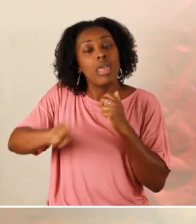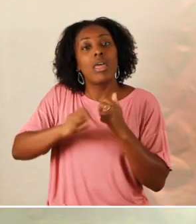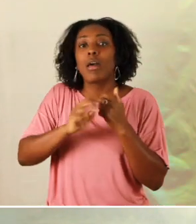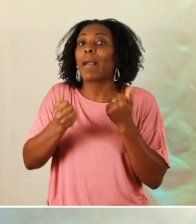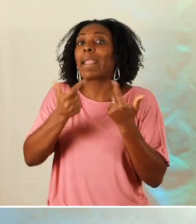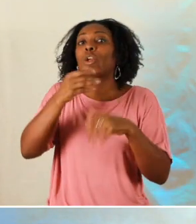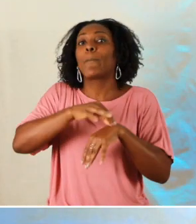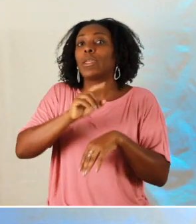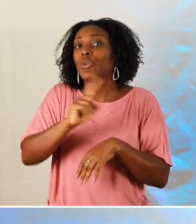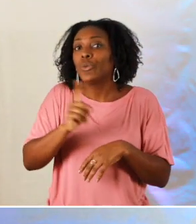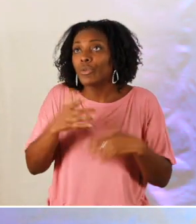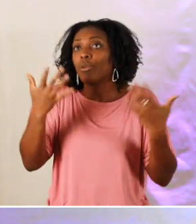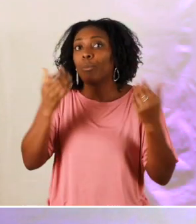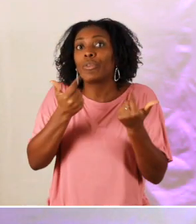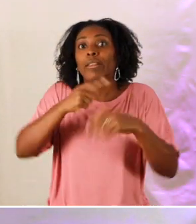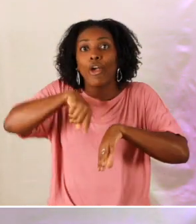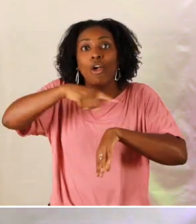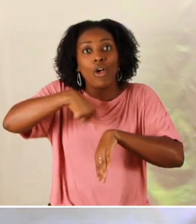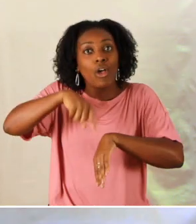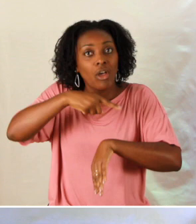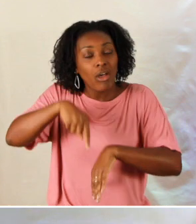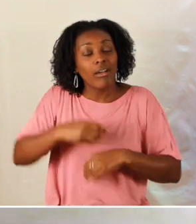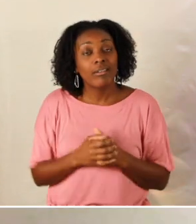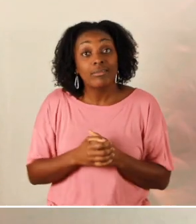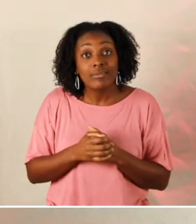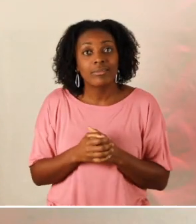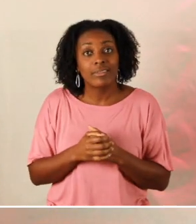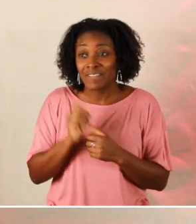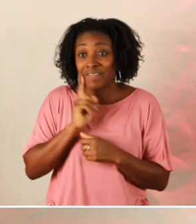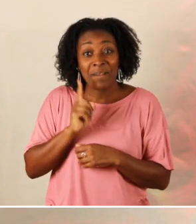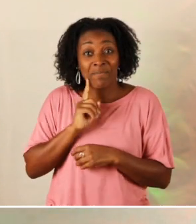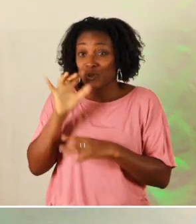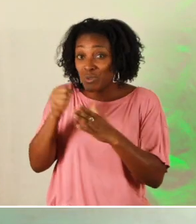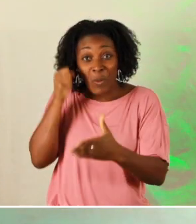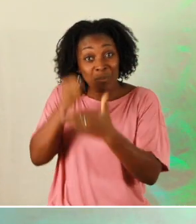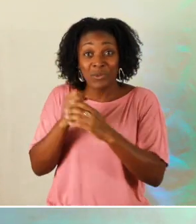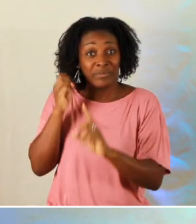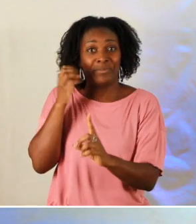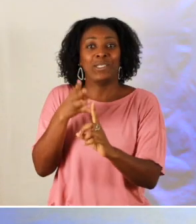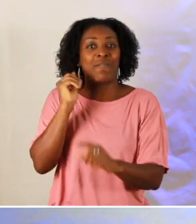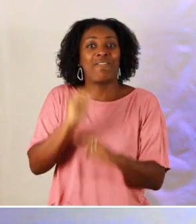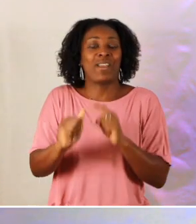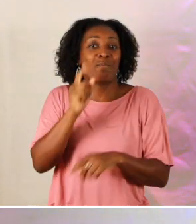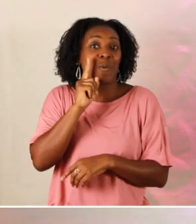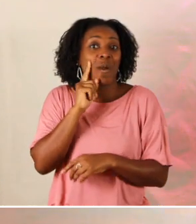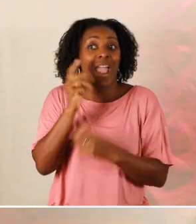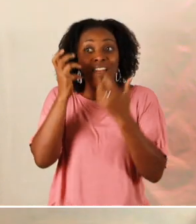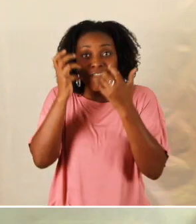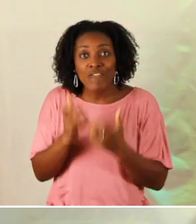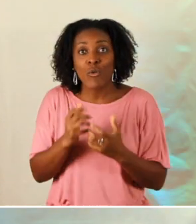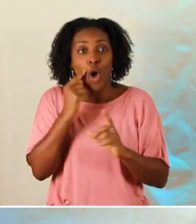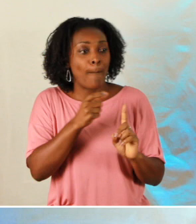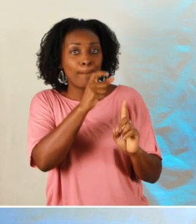en quelques minutes mais peut-être en plusieurs heures et elle a été jusqu'au bout de sa mission parce qu'elle voulait que l'homme